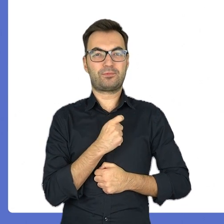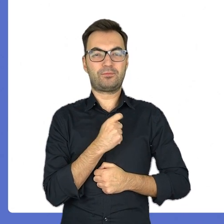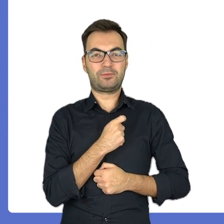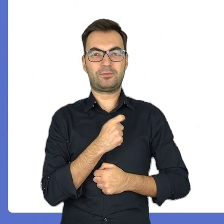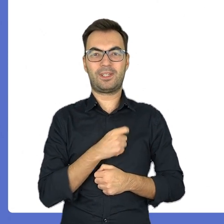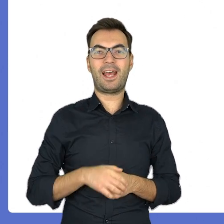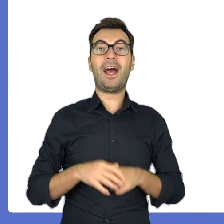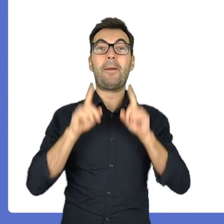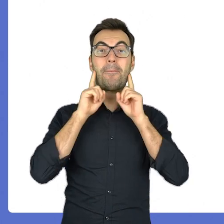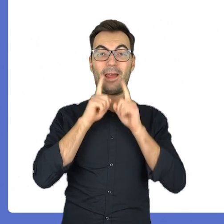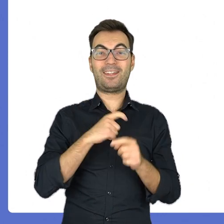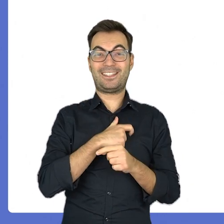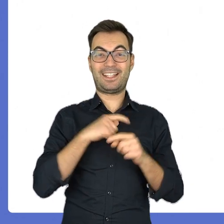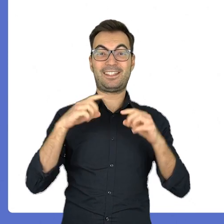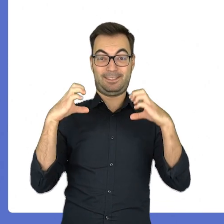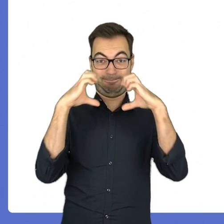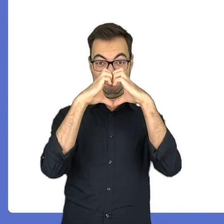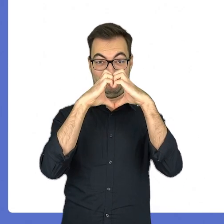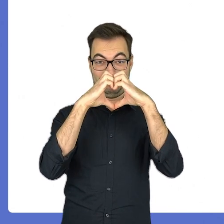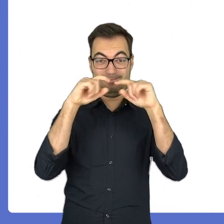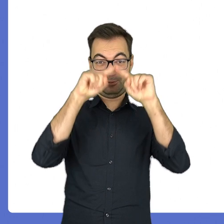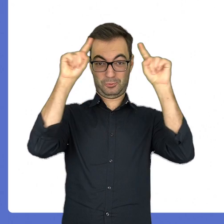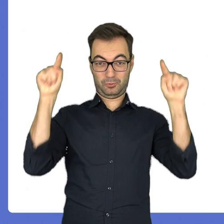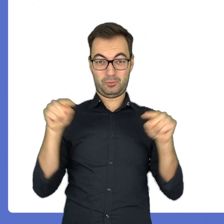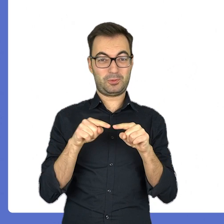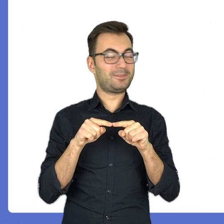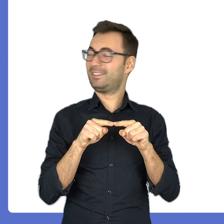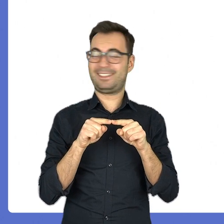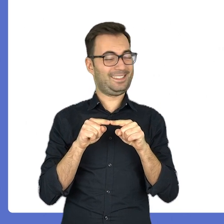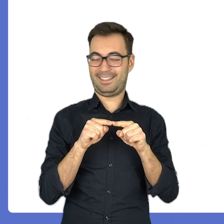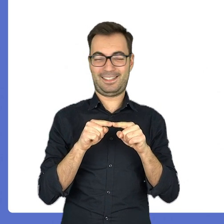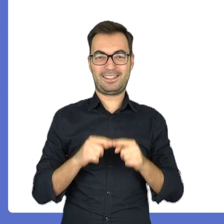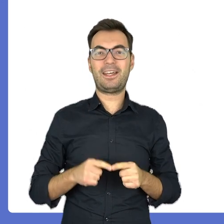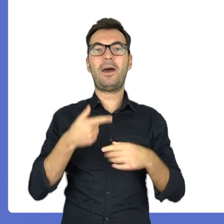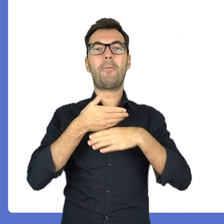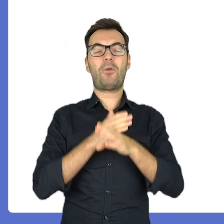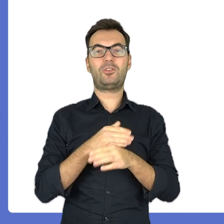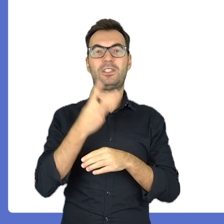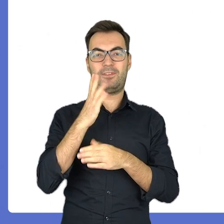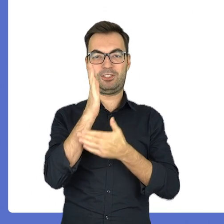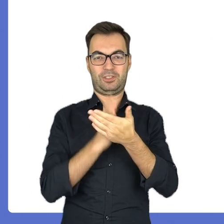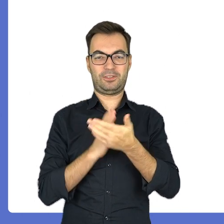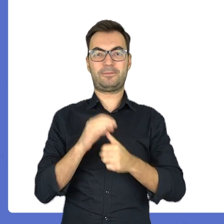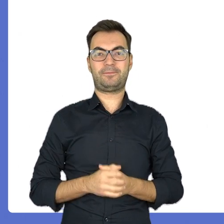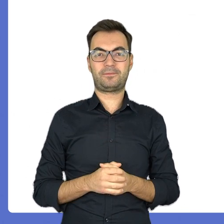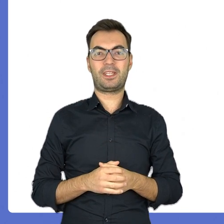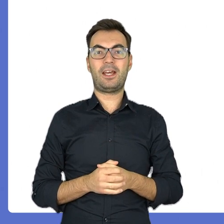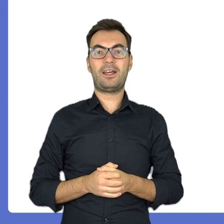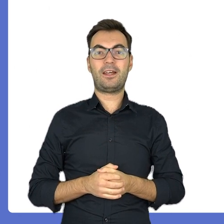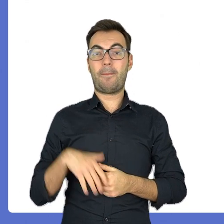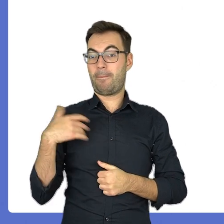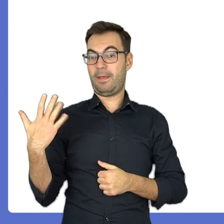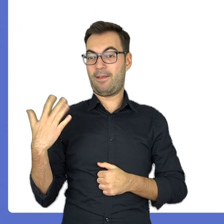Prawdziwe serce nie wygląda jak symbol serduszka, które rysują sobie zakochani. Jest podzielone na dwie połowy,